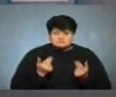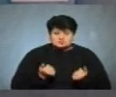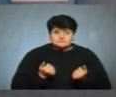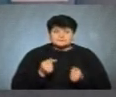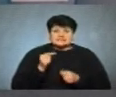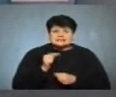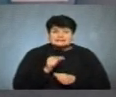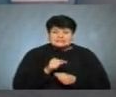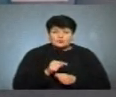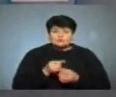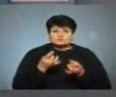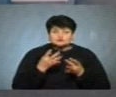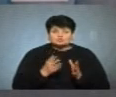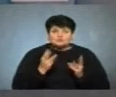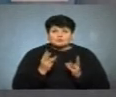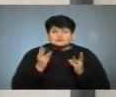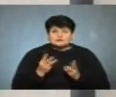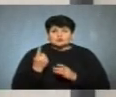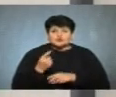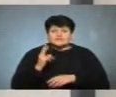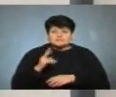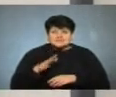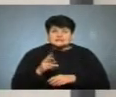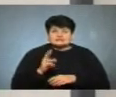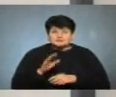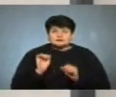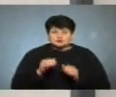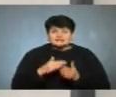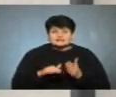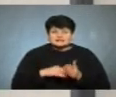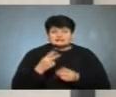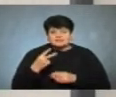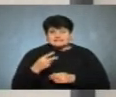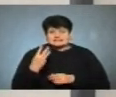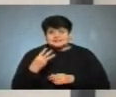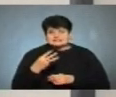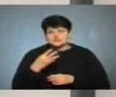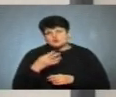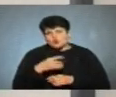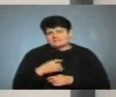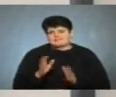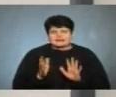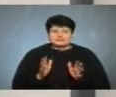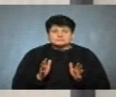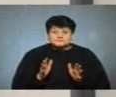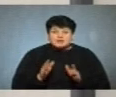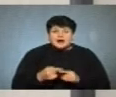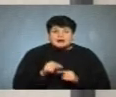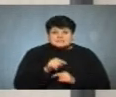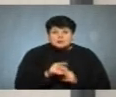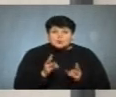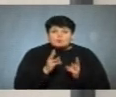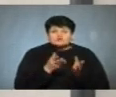Таку рядову пожежу в однокімнатній квартирі можна ліквідувати за 20-30-40 хвилин. А з цією